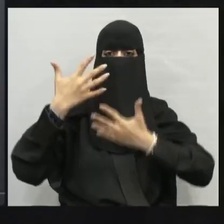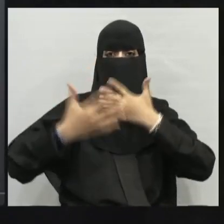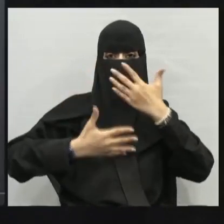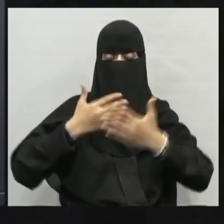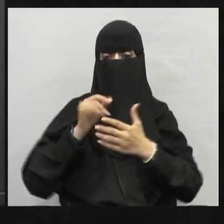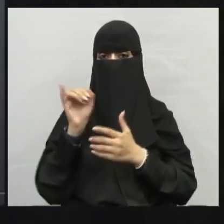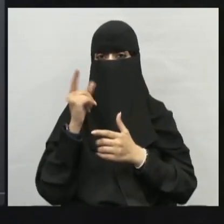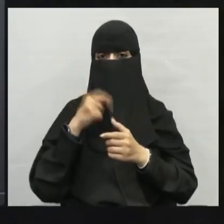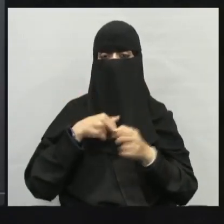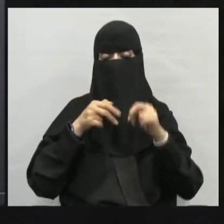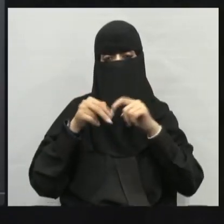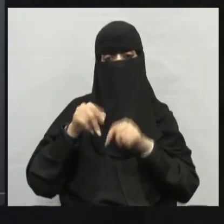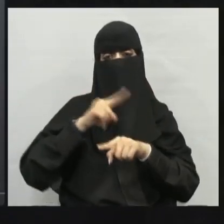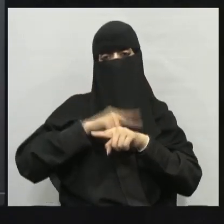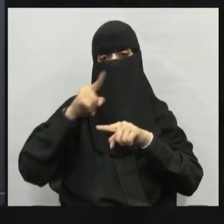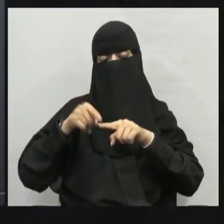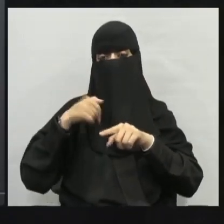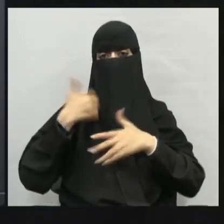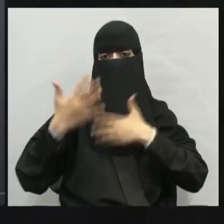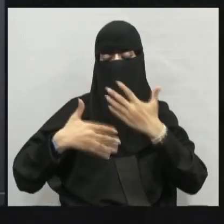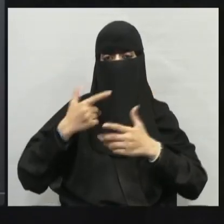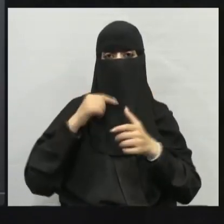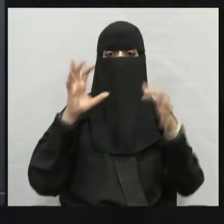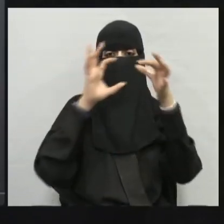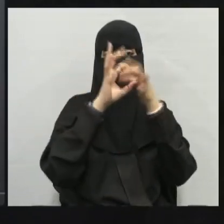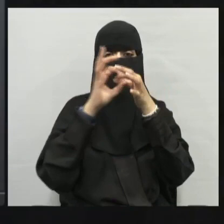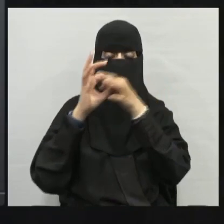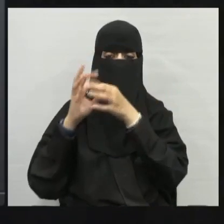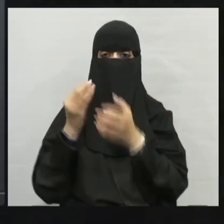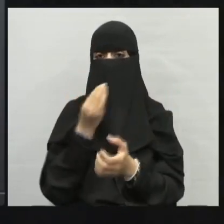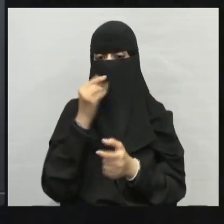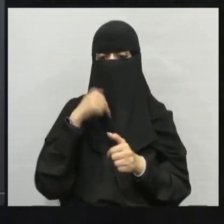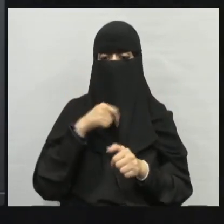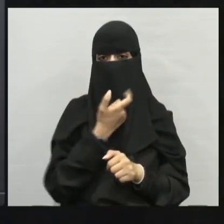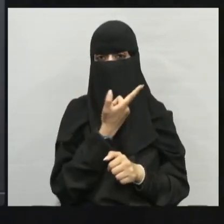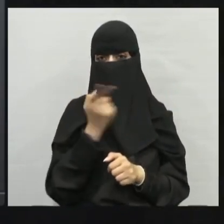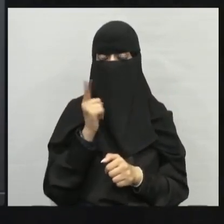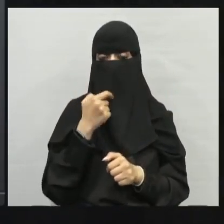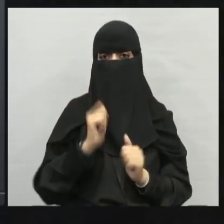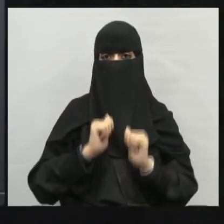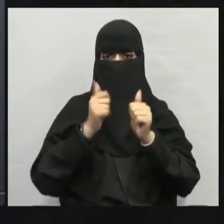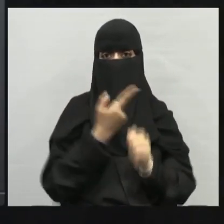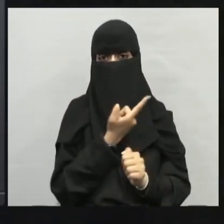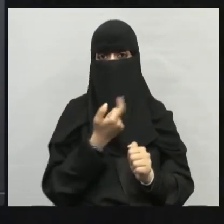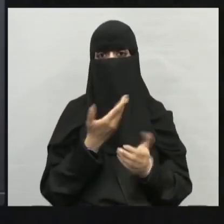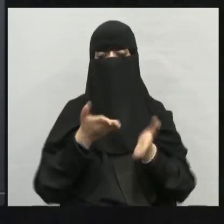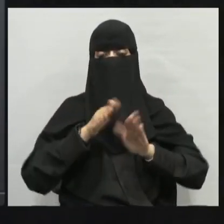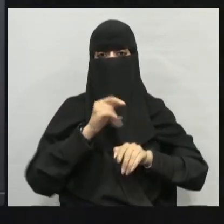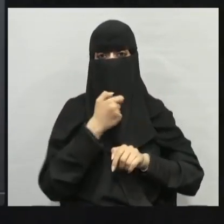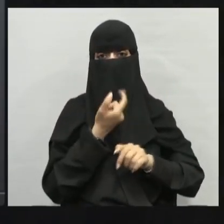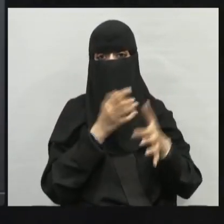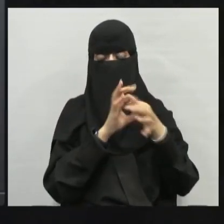من حيوان لحيوان آخر أسميها علاقات غذائية إذن تقوم معظم العلاقات بين المخلوقات الحية على